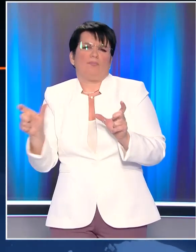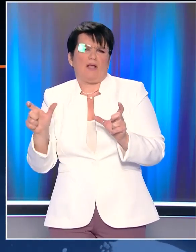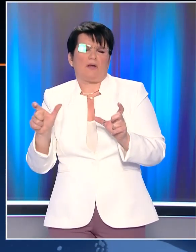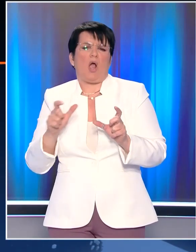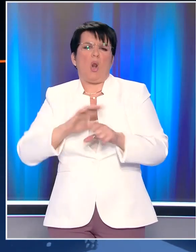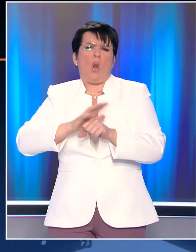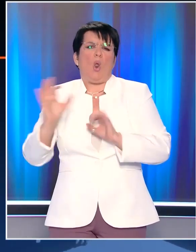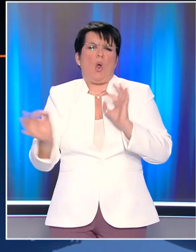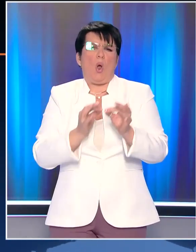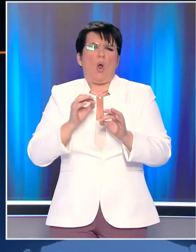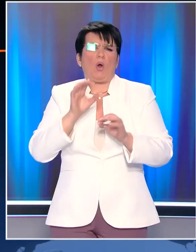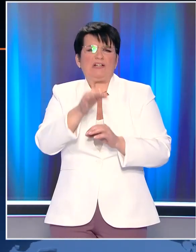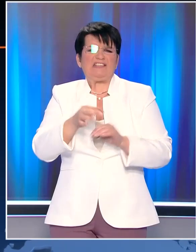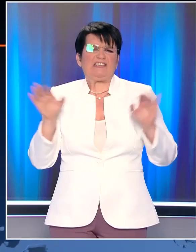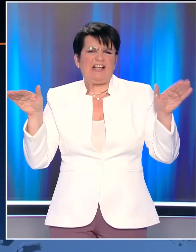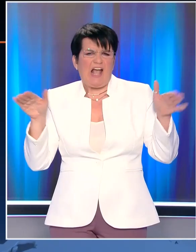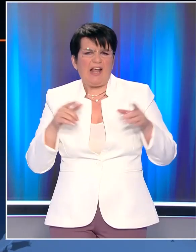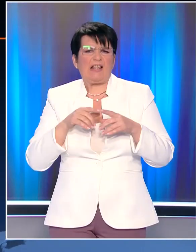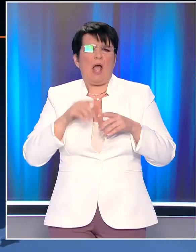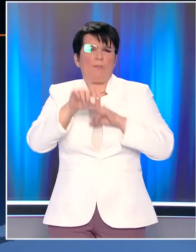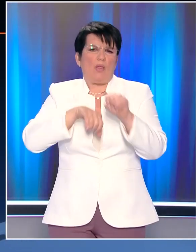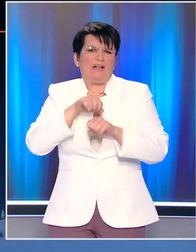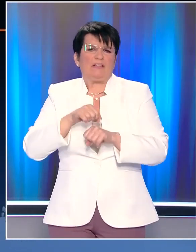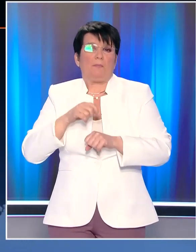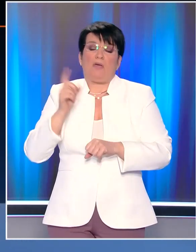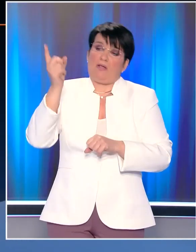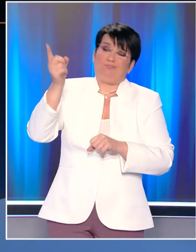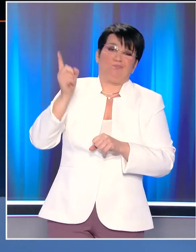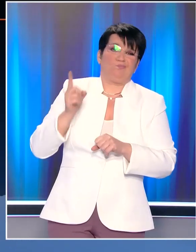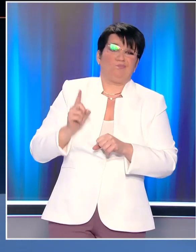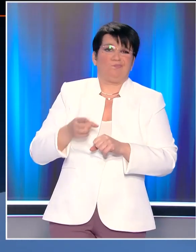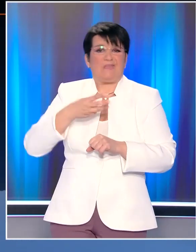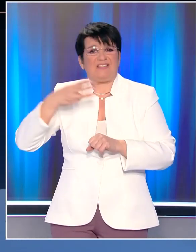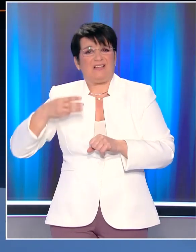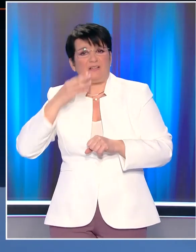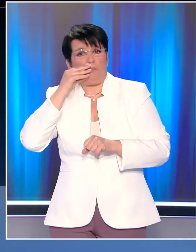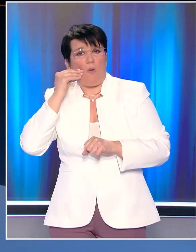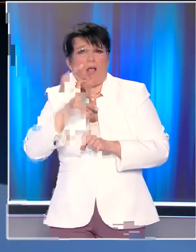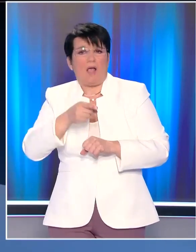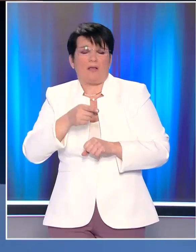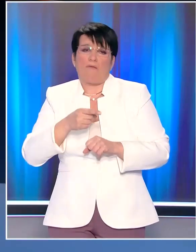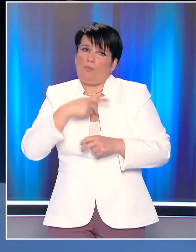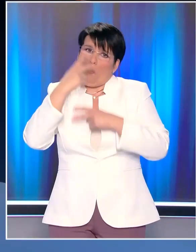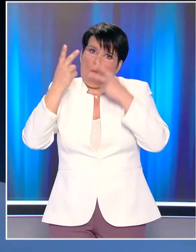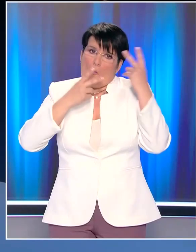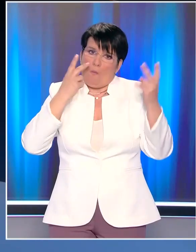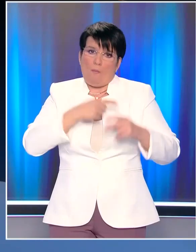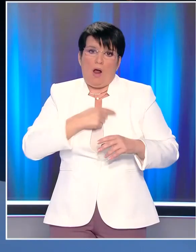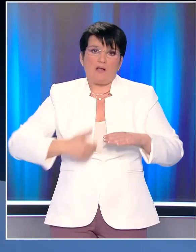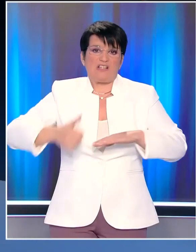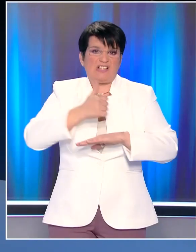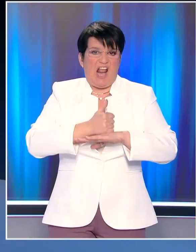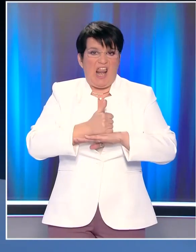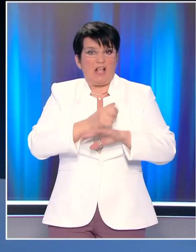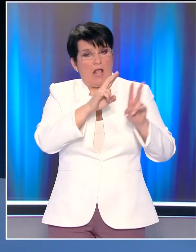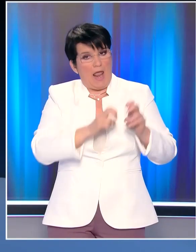κορονογλέντια στην Ικαρία και τις ποδηλατάδες στην Πάρνιθα να κουνάει το δάχτυλο στον ΣΥΡΙΖΑ προοδευτική συμμαχία. Πάει πολύ όταν στελέχη της που ελέγχονται από